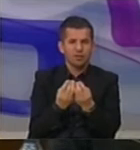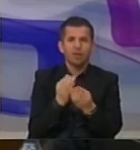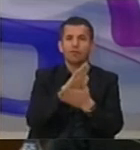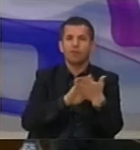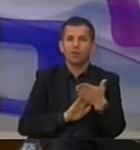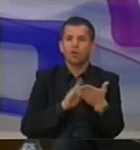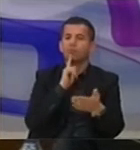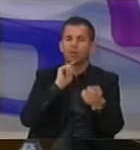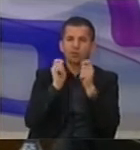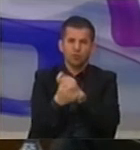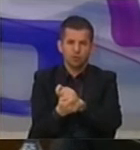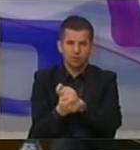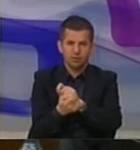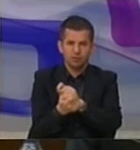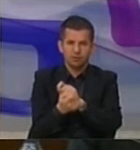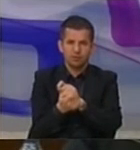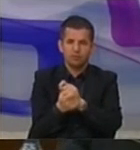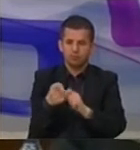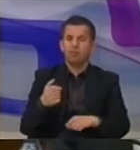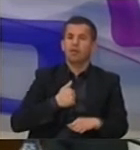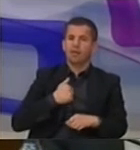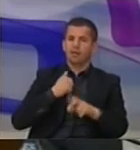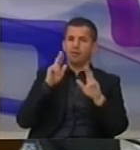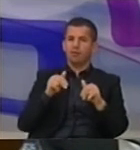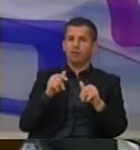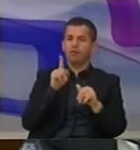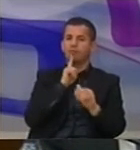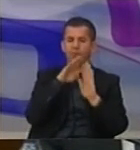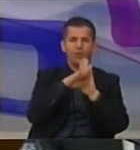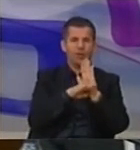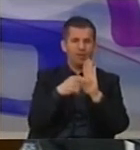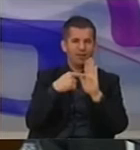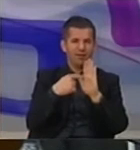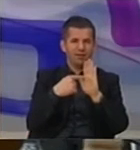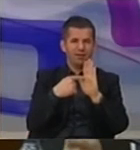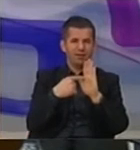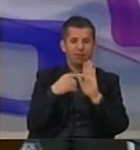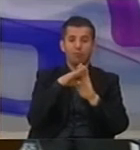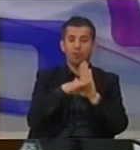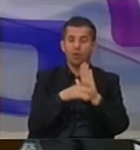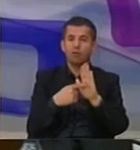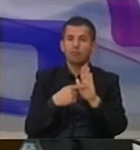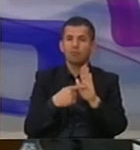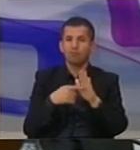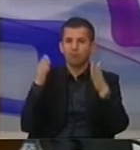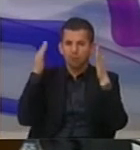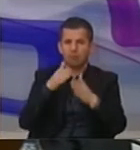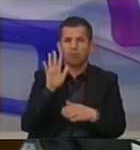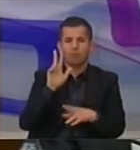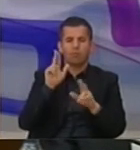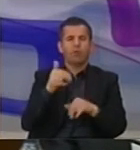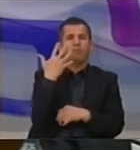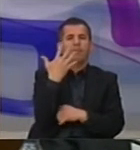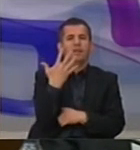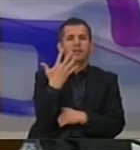për të ndryshuar, edhe në kjo nga garanton edhe vetë programi, i cili ndalit pra në pes, ose